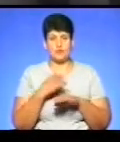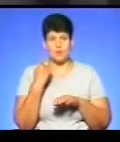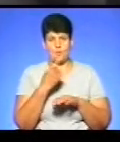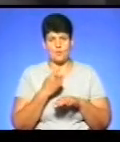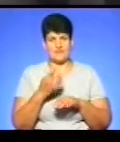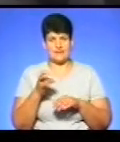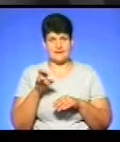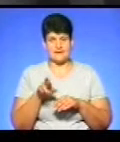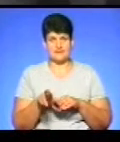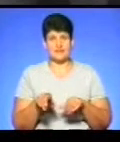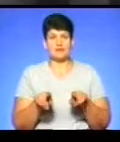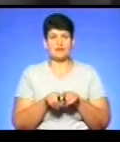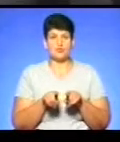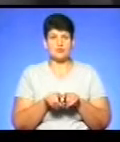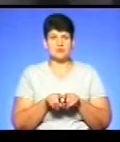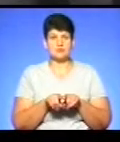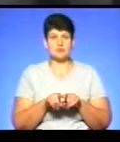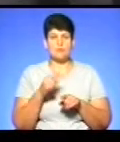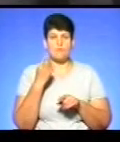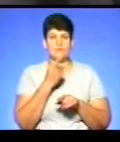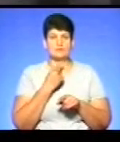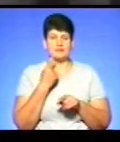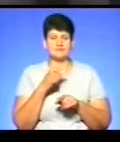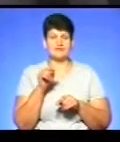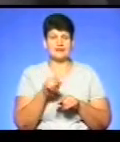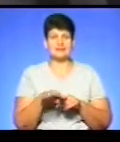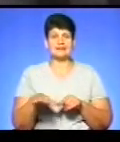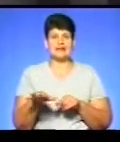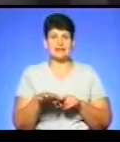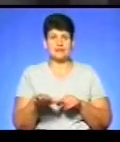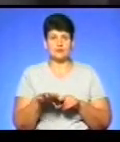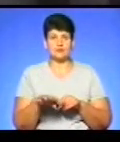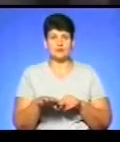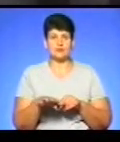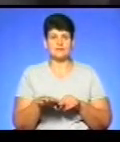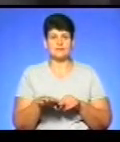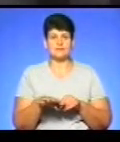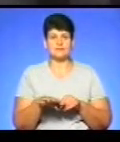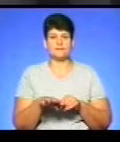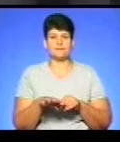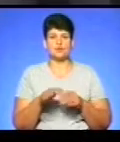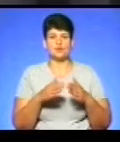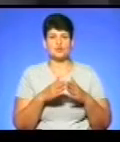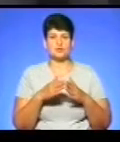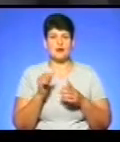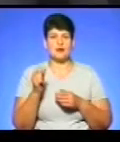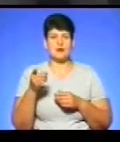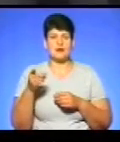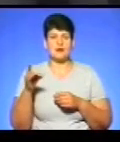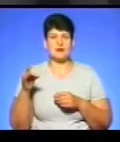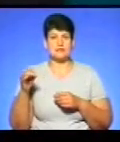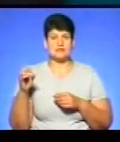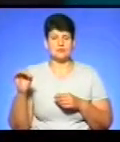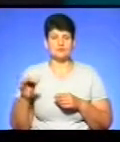а також мовлення на тих територіях прикордонних, у кордоні з сусідом-агресором нашим,